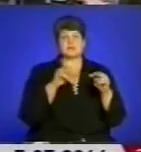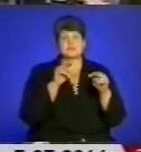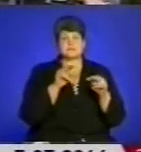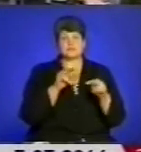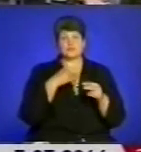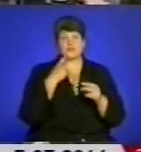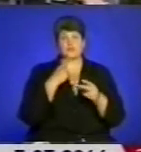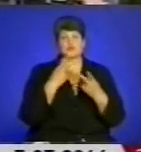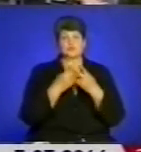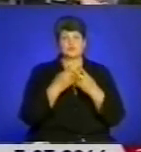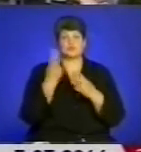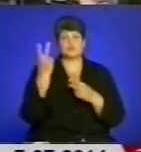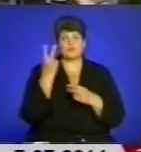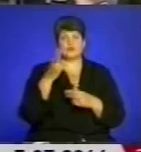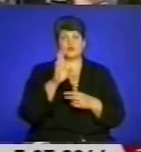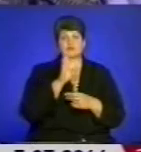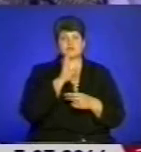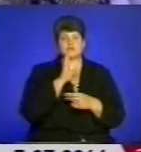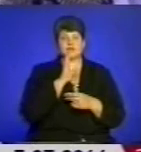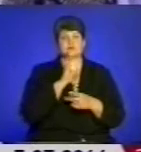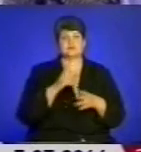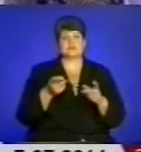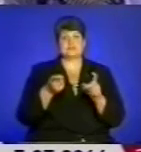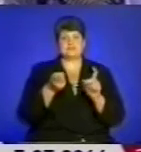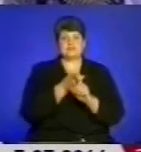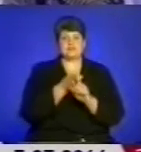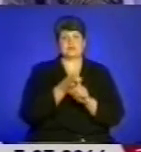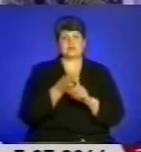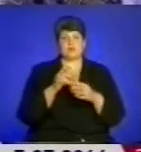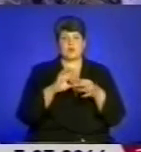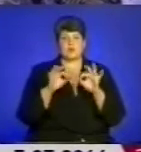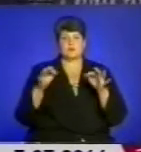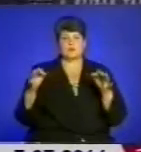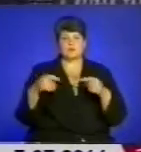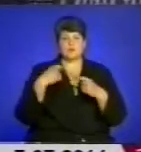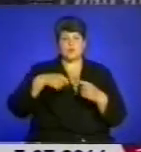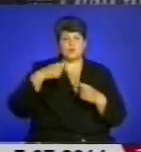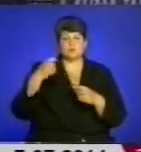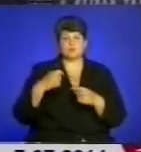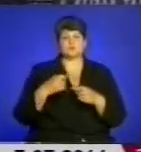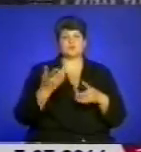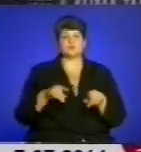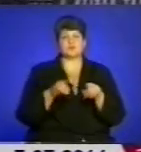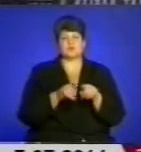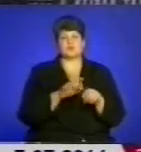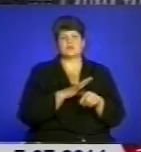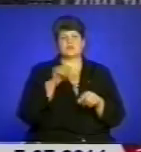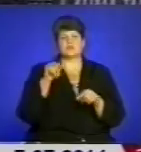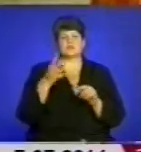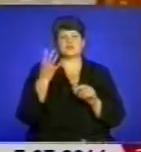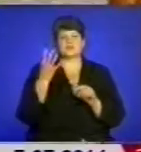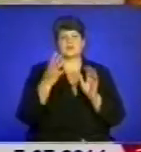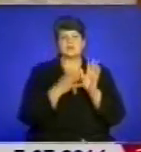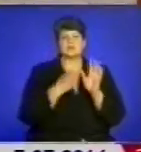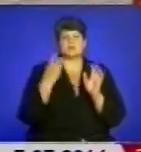двох дівчат зв'язані до купи колючим дротом. Схожі жахіття відбувалися і в районних тюрмах. Зокрема, 1941 року